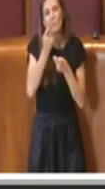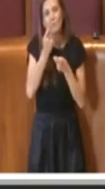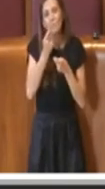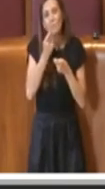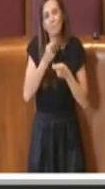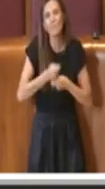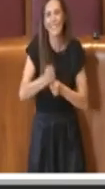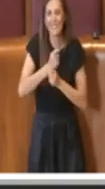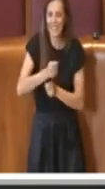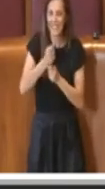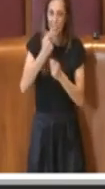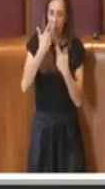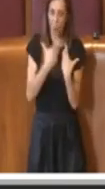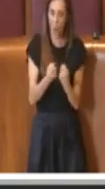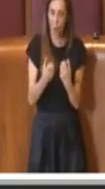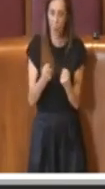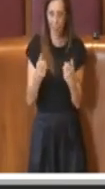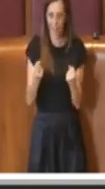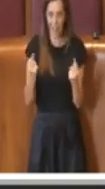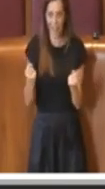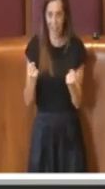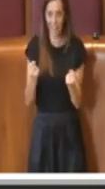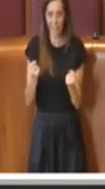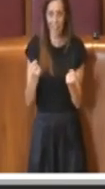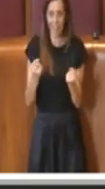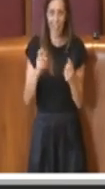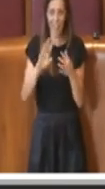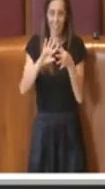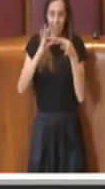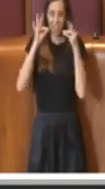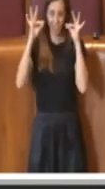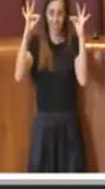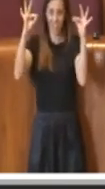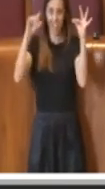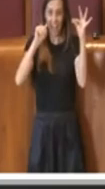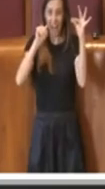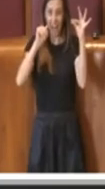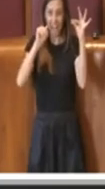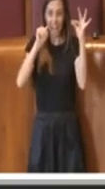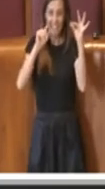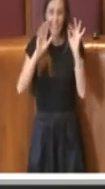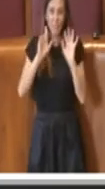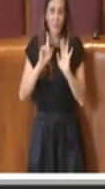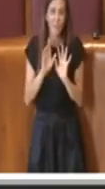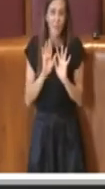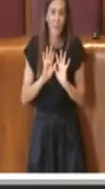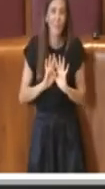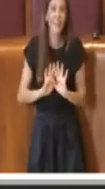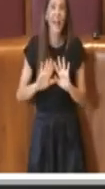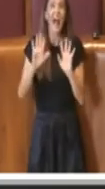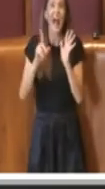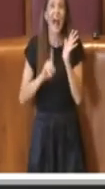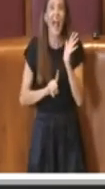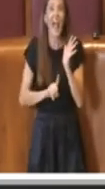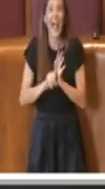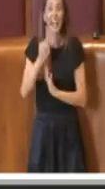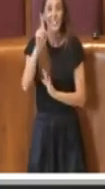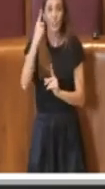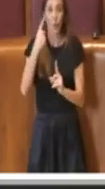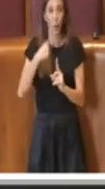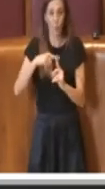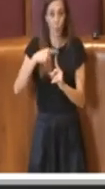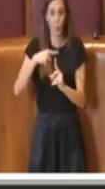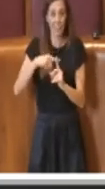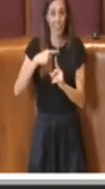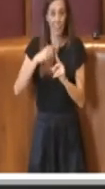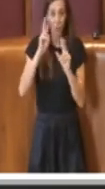e a seguire, lasciamo la frase della Consigliera Grancia, quindi all'esito positivo di questa